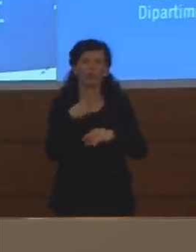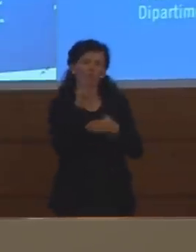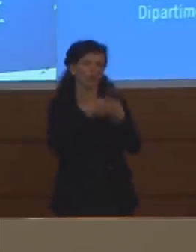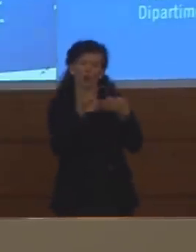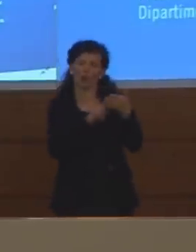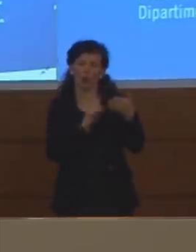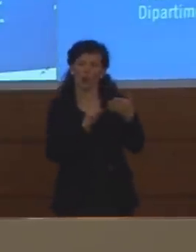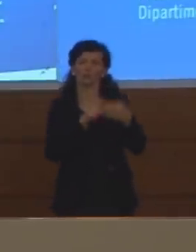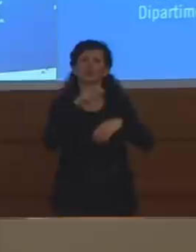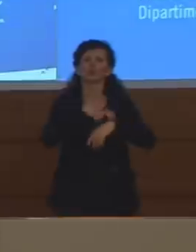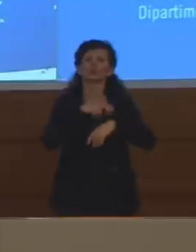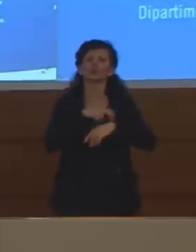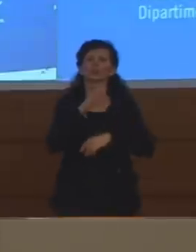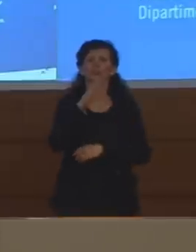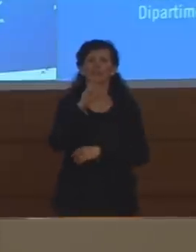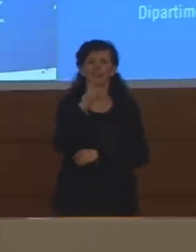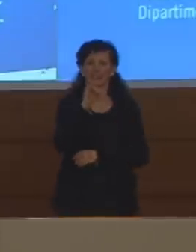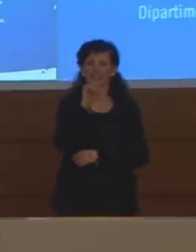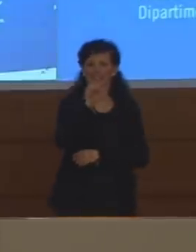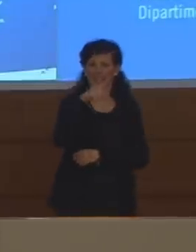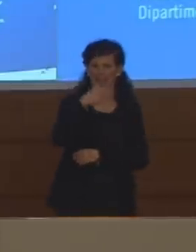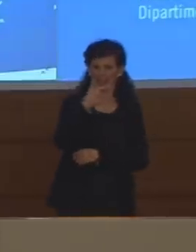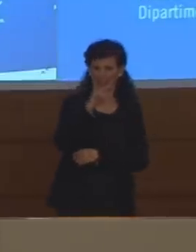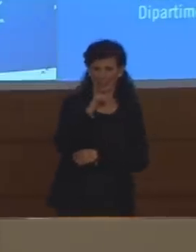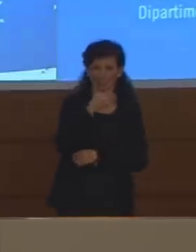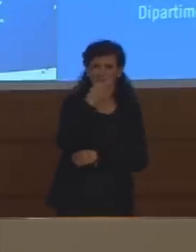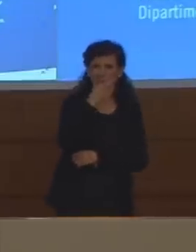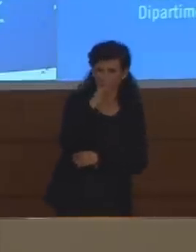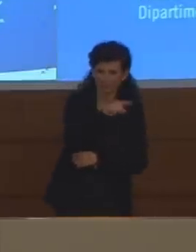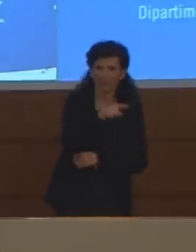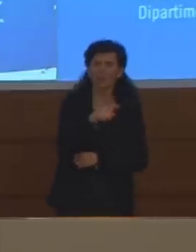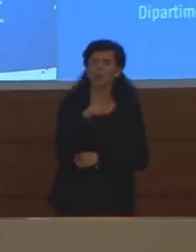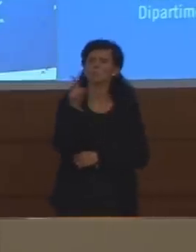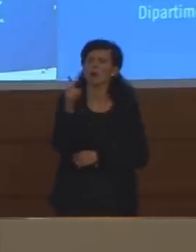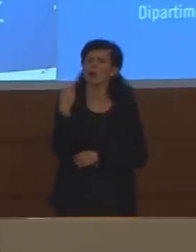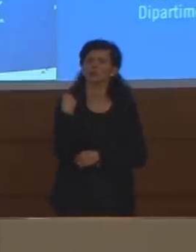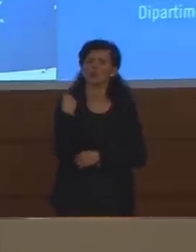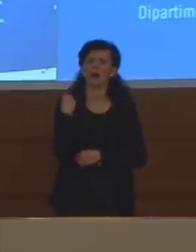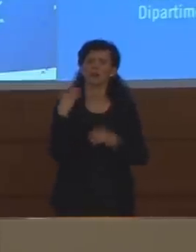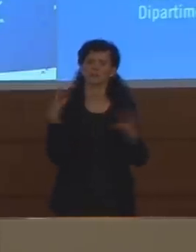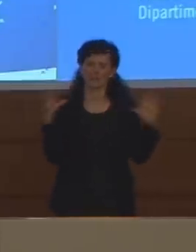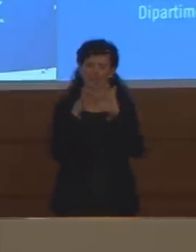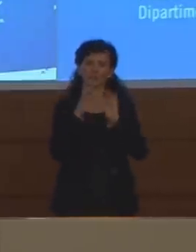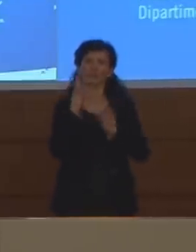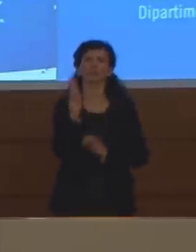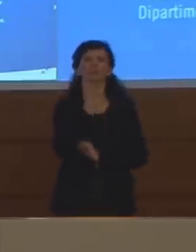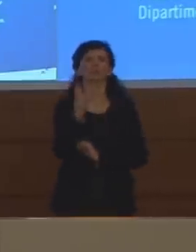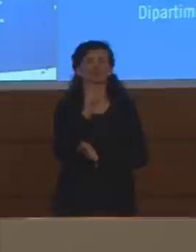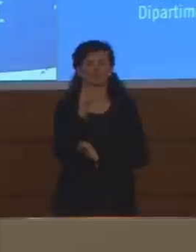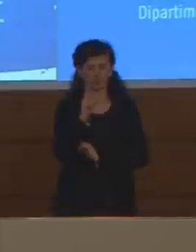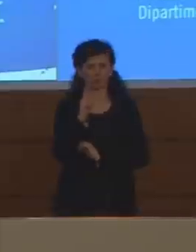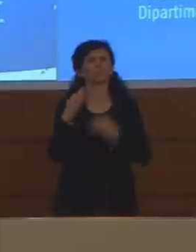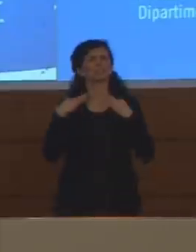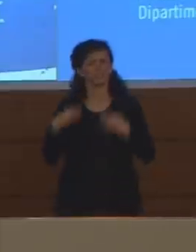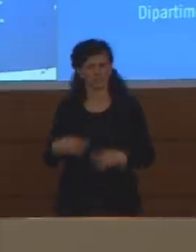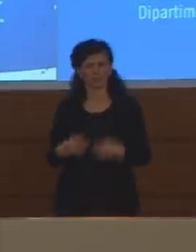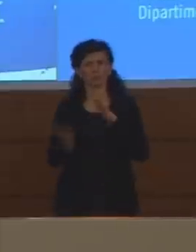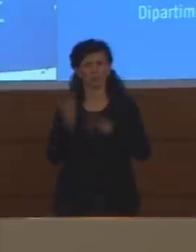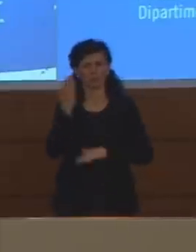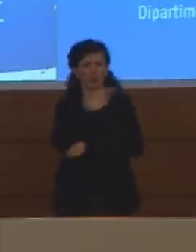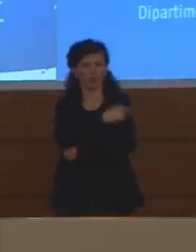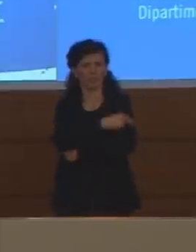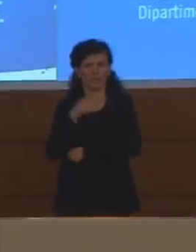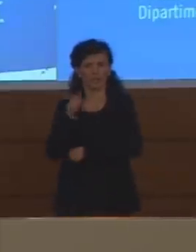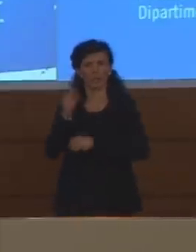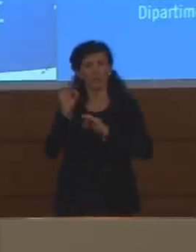ne interpreto lo spirito però la domanda che ha fatto lei sui deceduti è molto importante l'istituto superiore di sanità che sta facendo